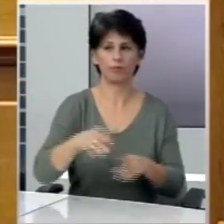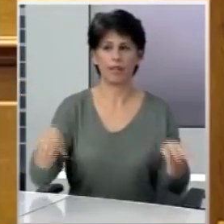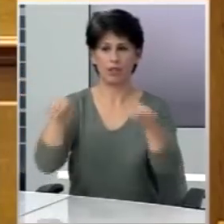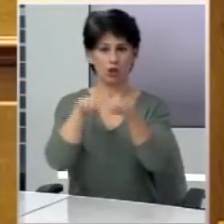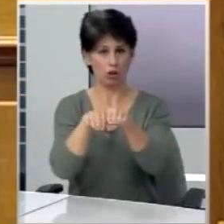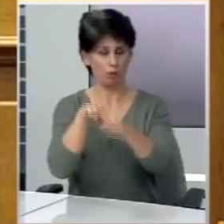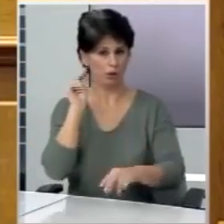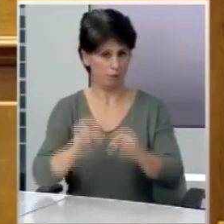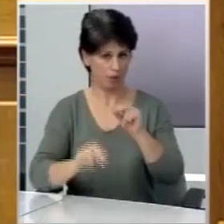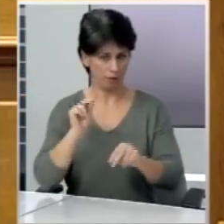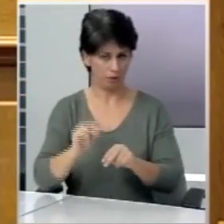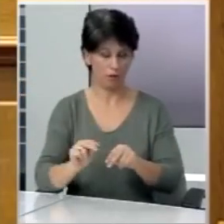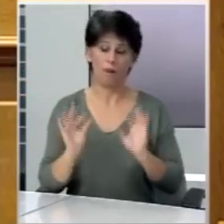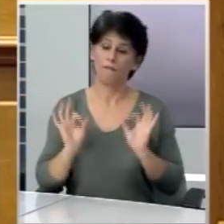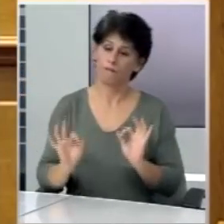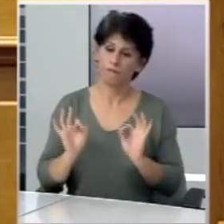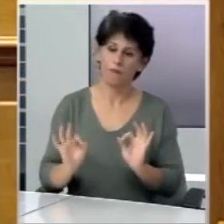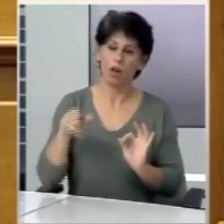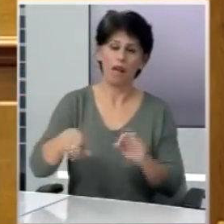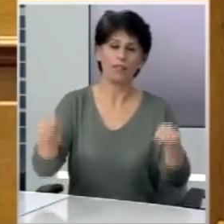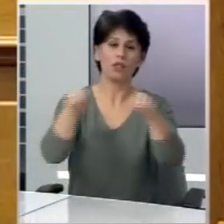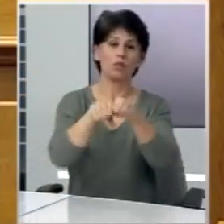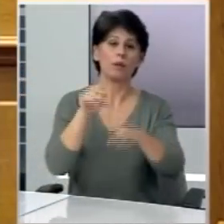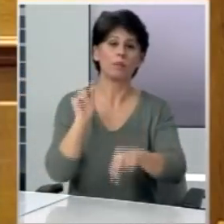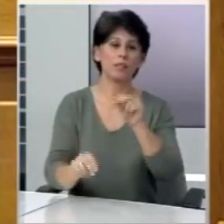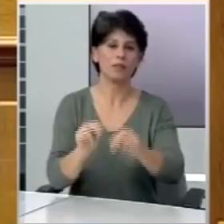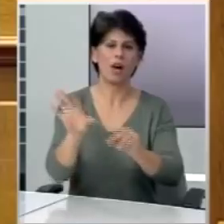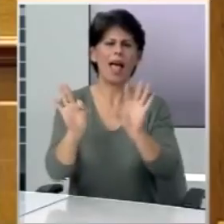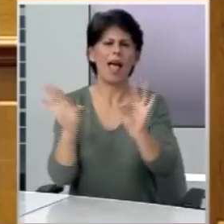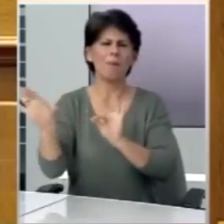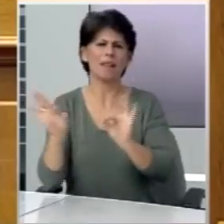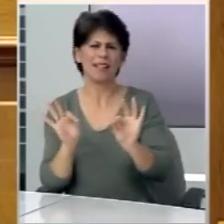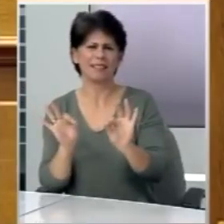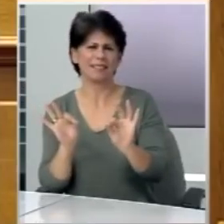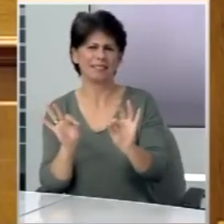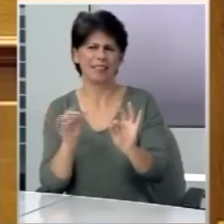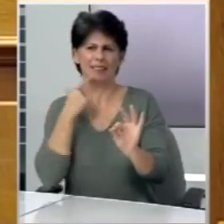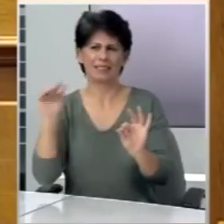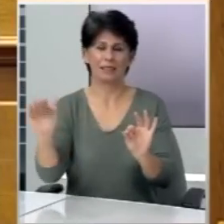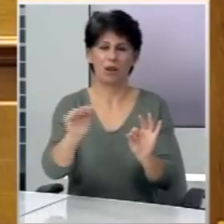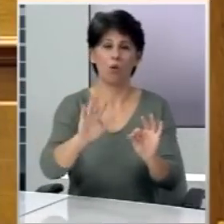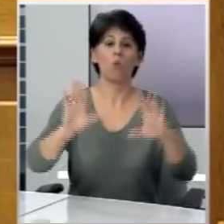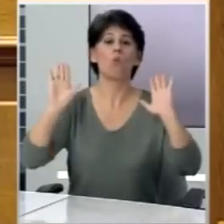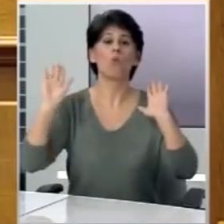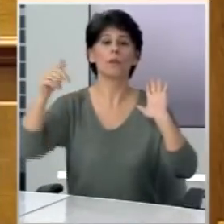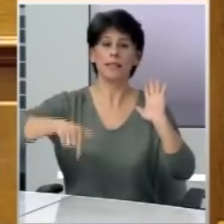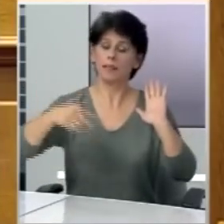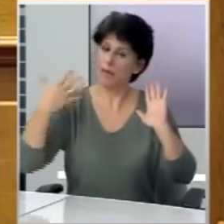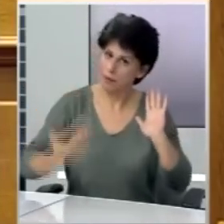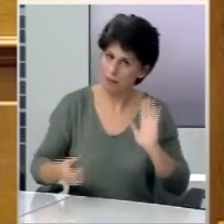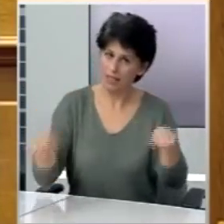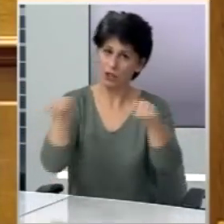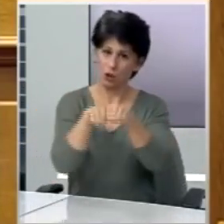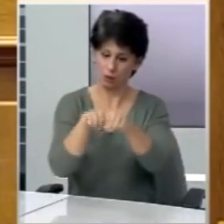ισοτιμίας της ψήφου. Βεβαίως, αυτή την ισοτιμία την επικαλείστε επιλεκτικά, αλλά καρτ. Γιατί ούτε σήμερα υπάρχει